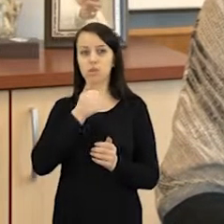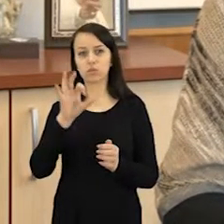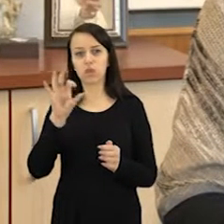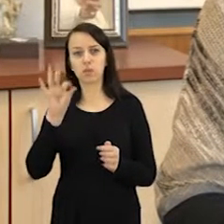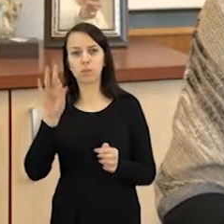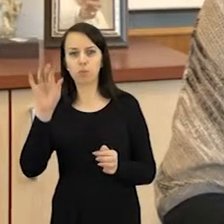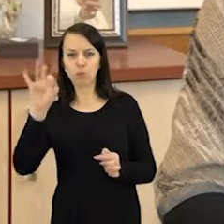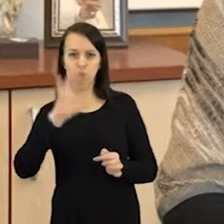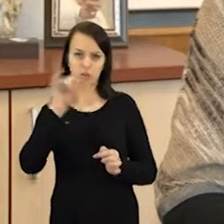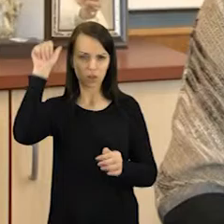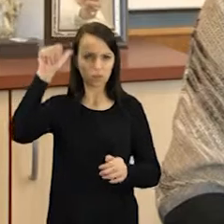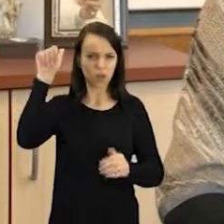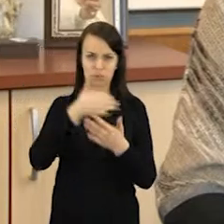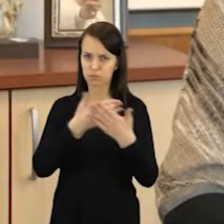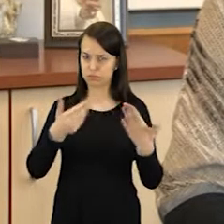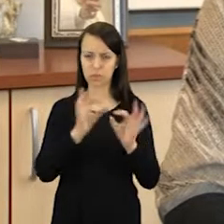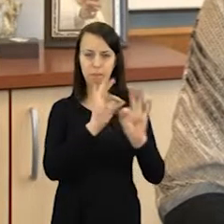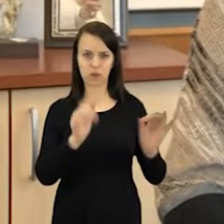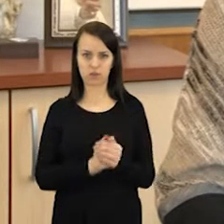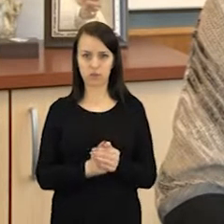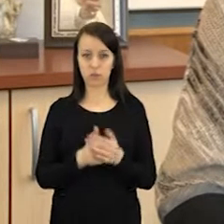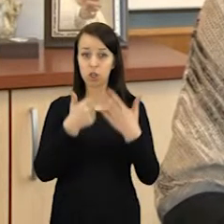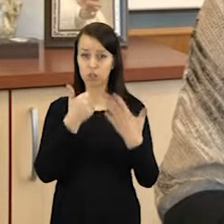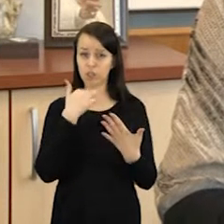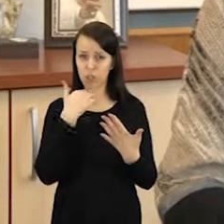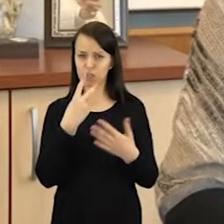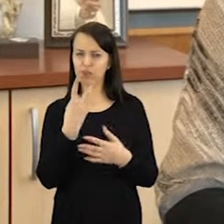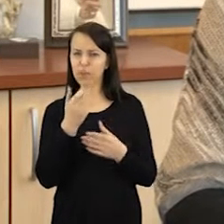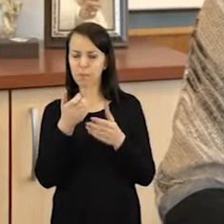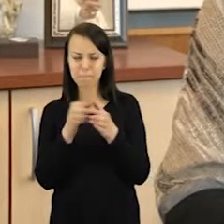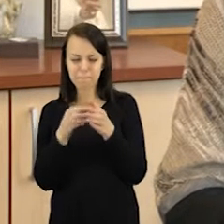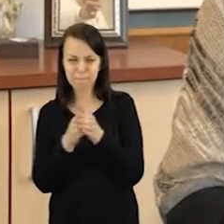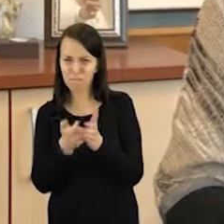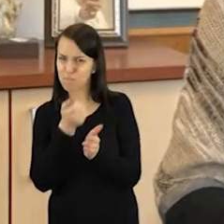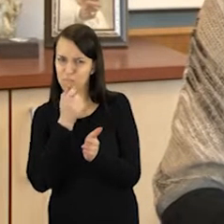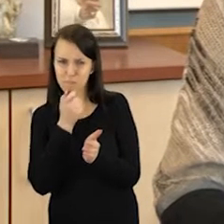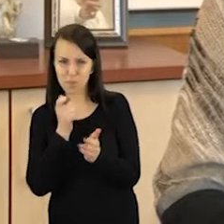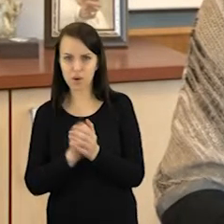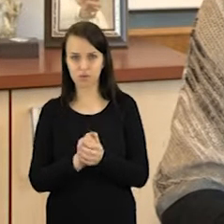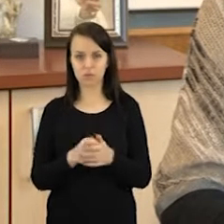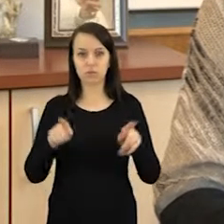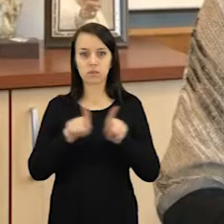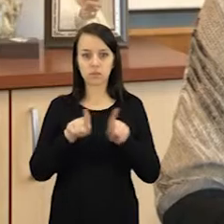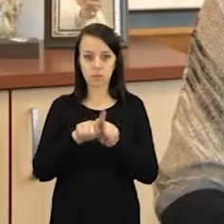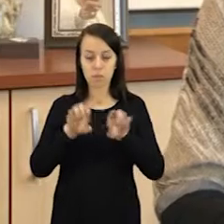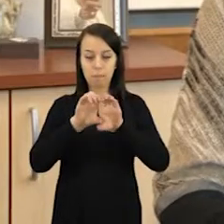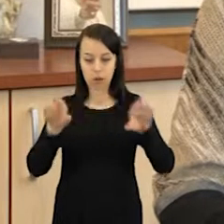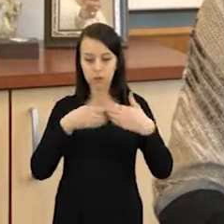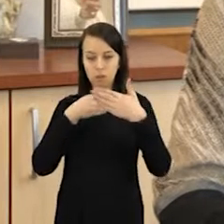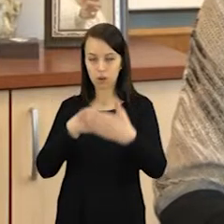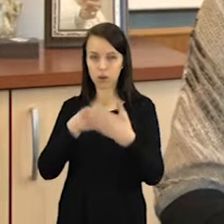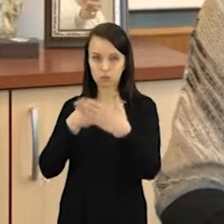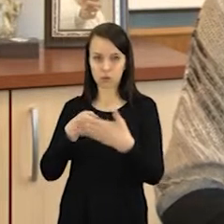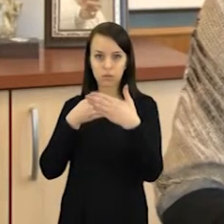nes šešestas klasės dvi iš jų nepaprastai yra mažas. Laikyti mums ir pastatą visą